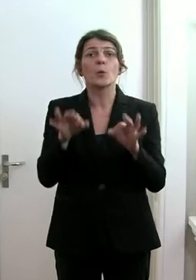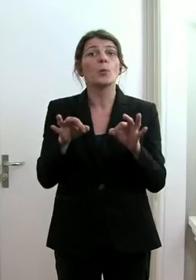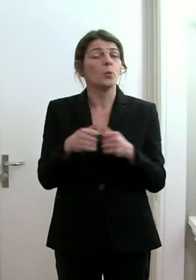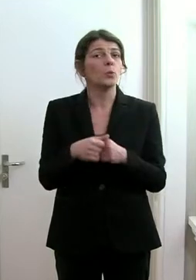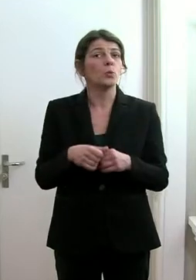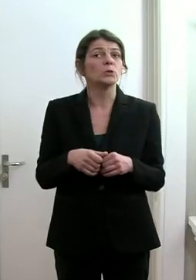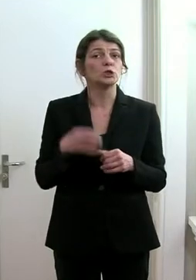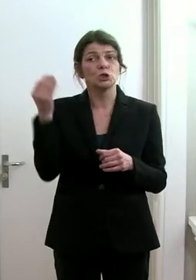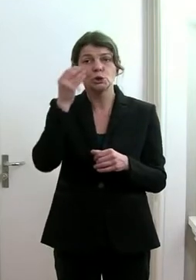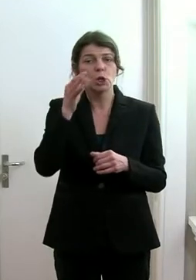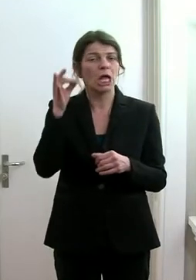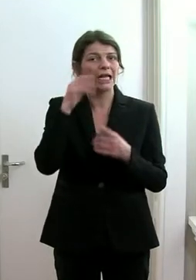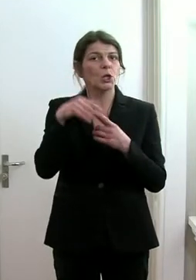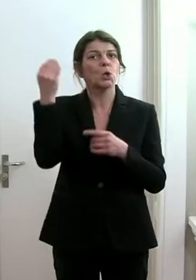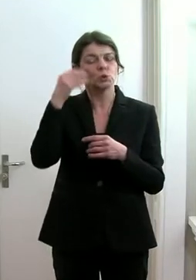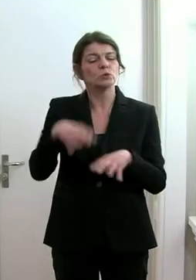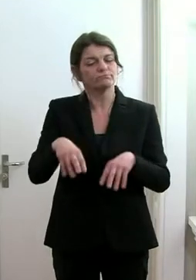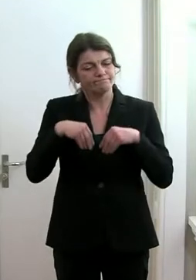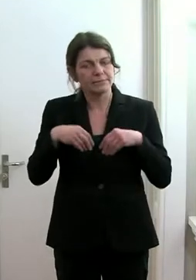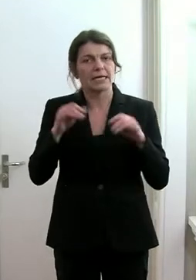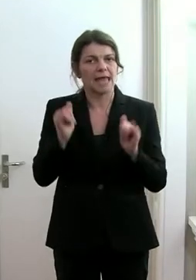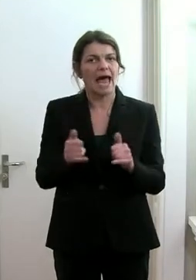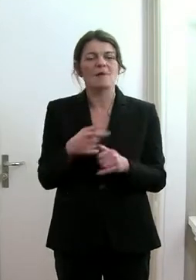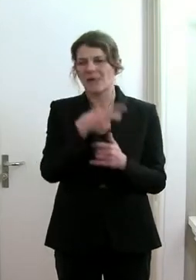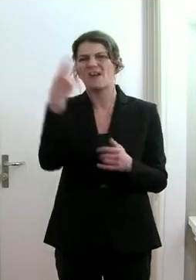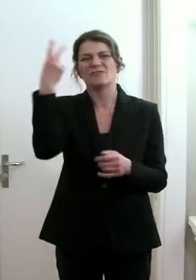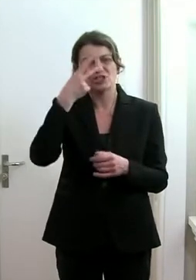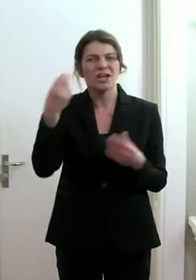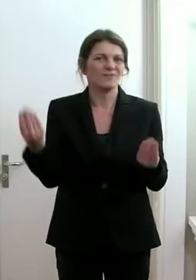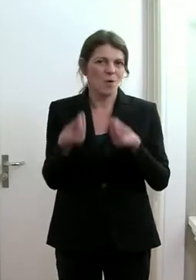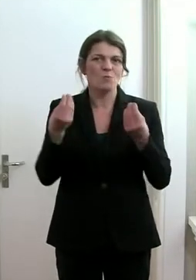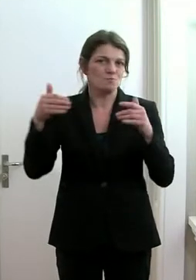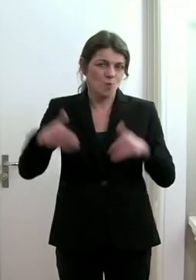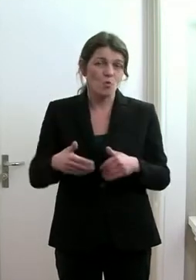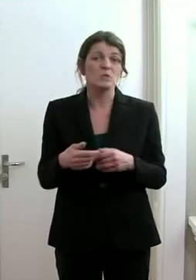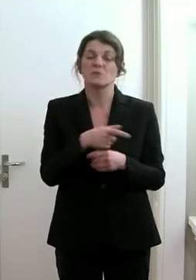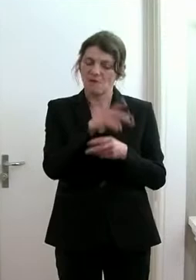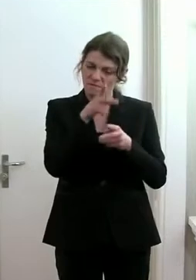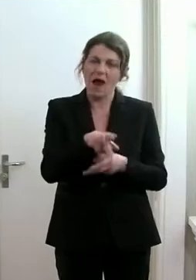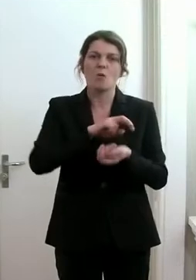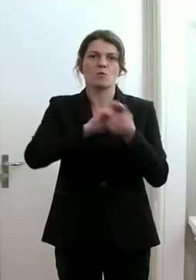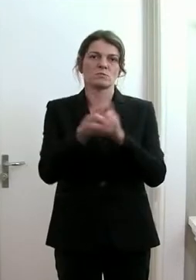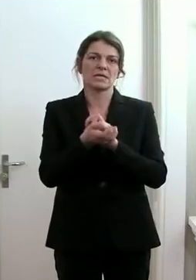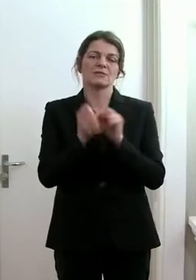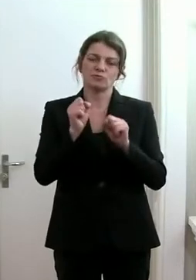den Schülerinnen und Schülern mit Verständnis angenommen wird und auch umgesetzt.